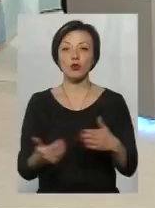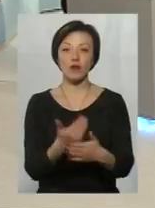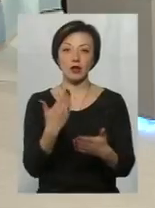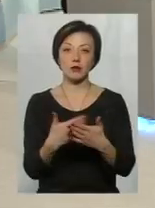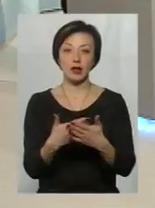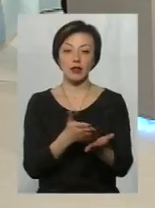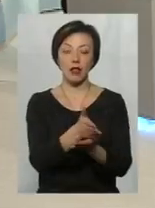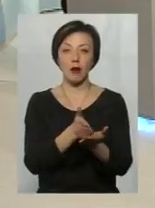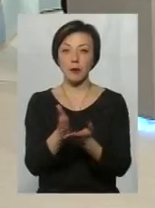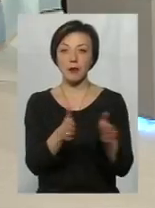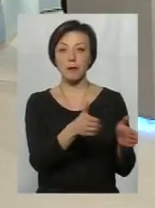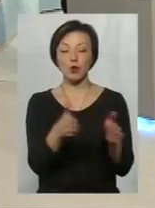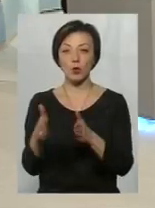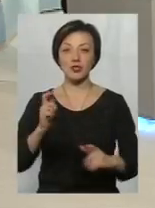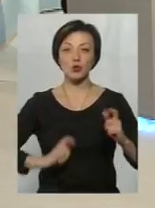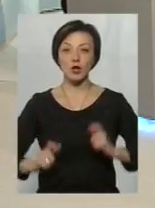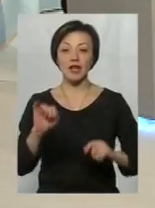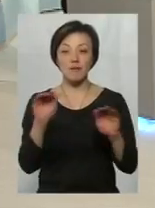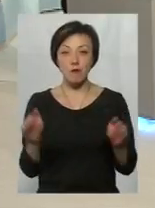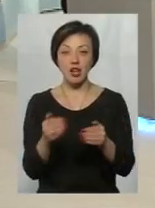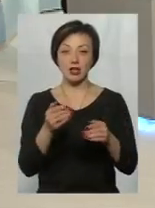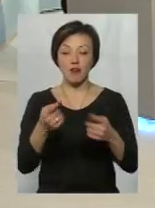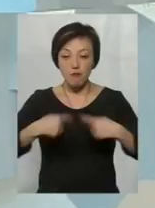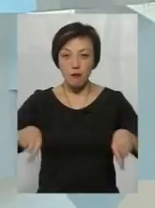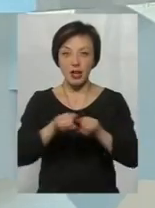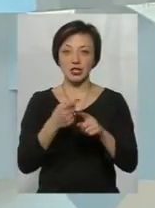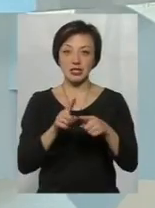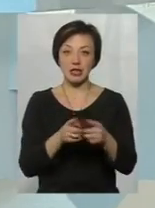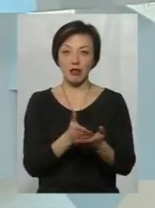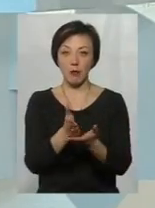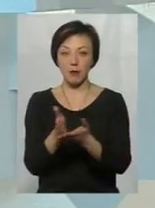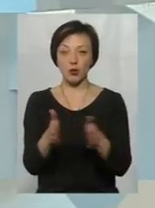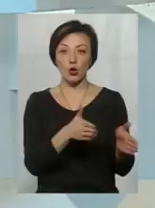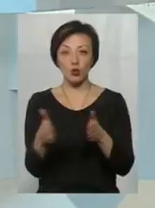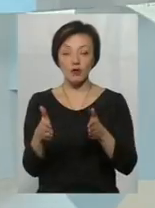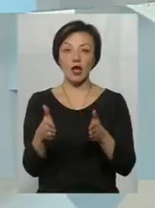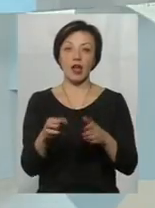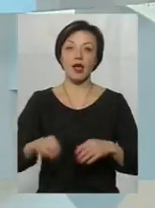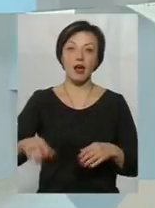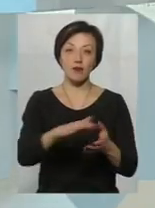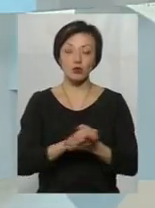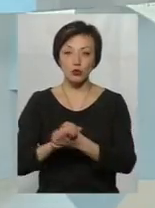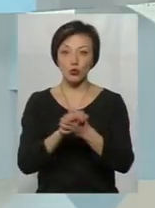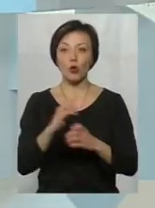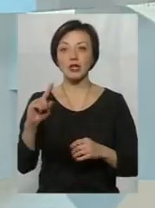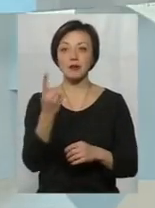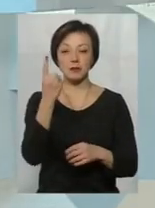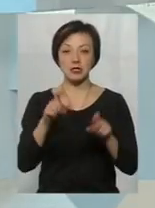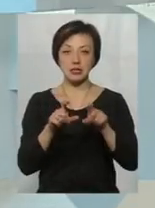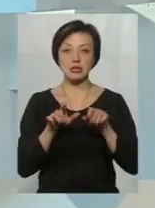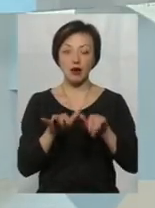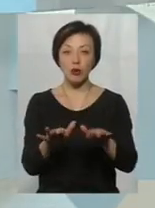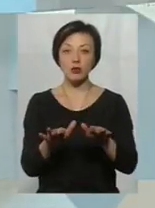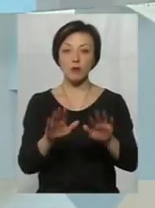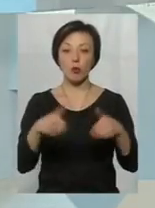напрямків підготовки студентів, і в межах цих напрямків підготовки завжди, зокрема, Європейський Союз одним із заходів